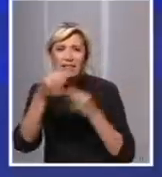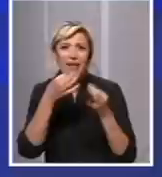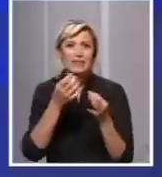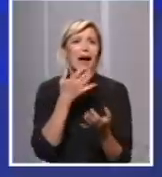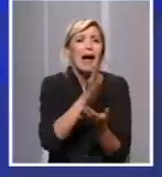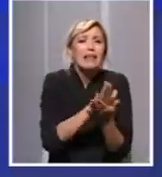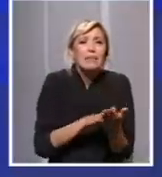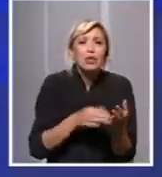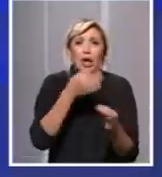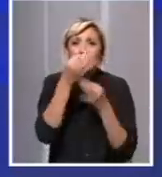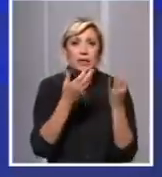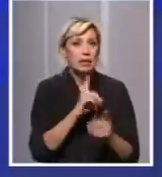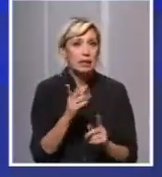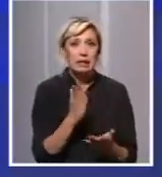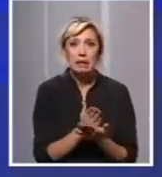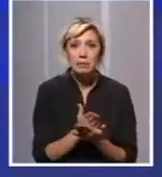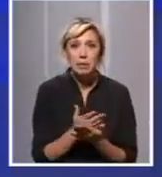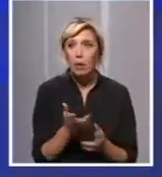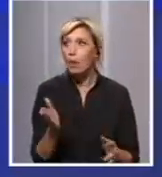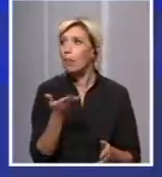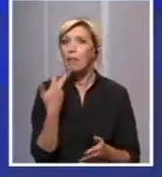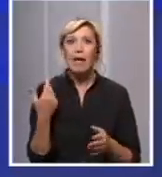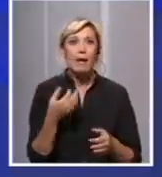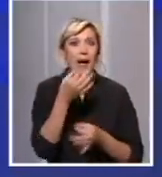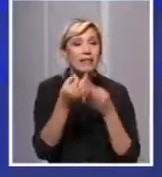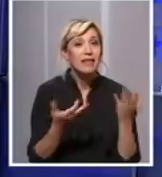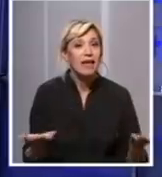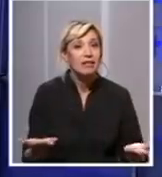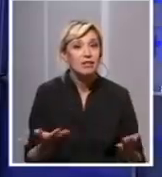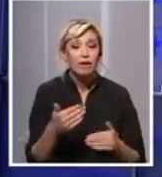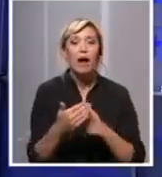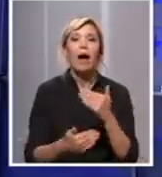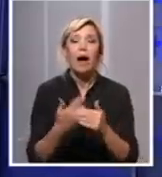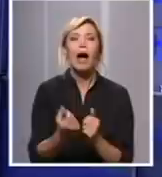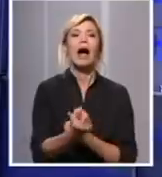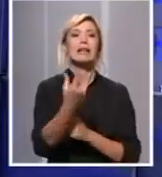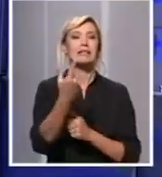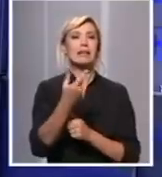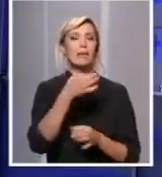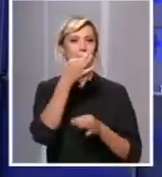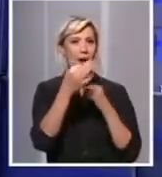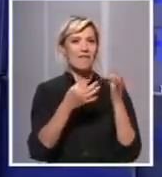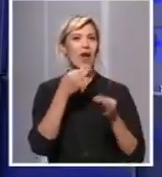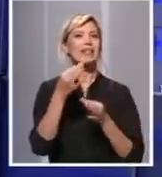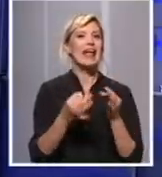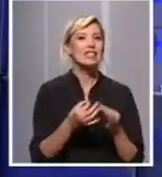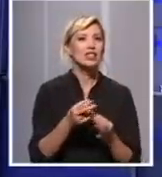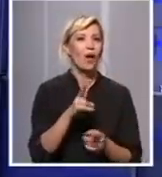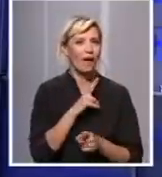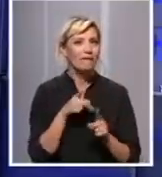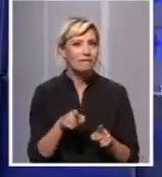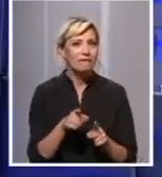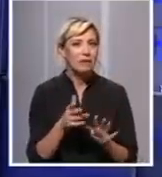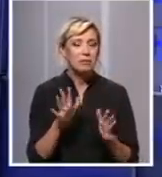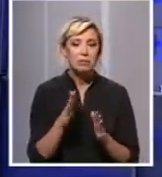ovi testovi nisu bili ni dostupni. Znači u jednom momentu kada smo mi možda imali i slične brojeve oboli kao što